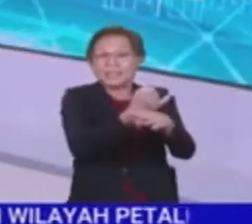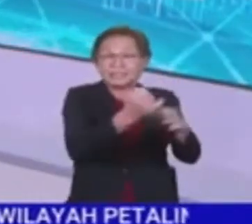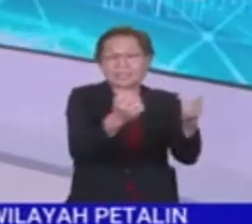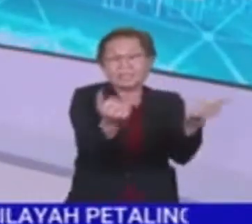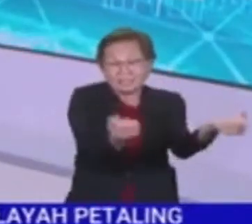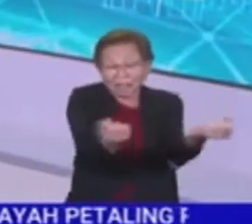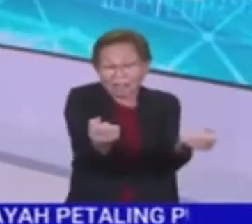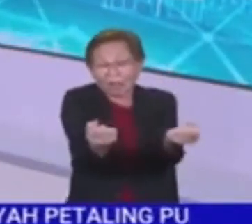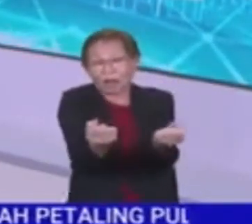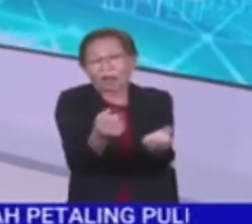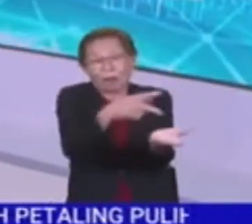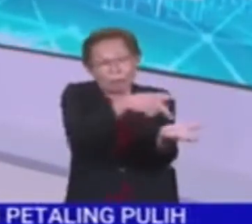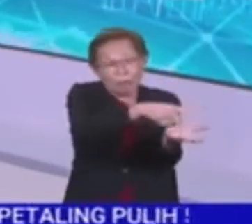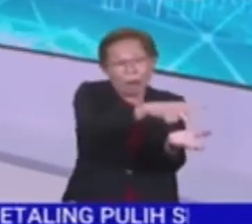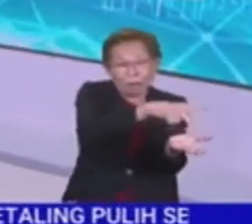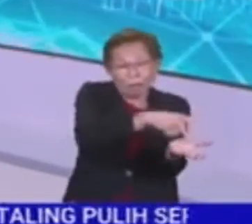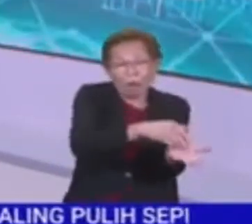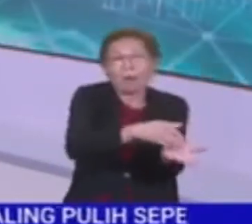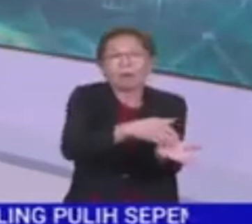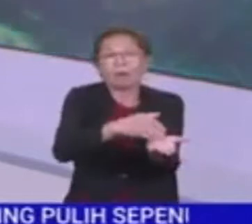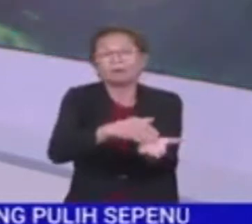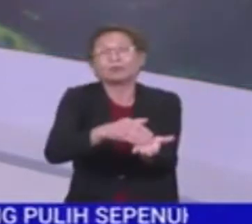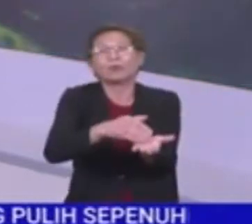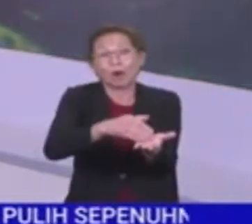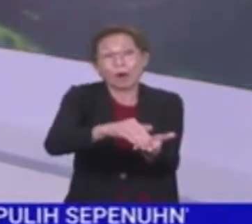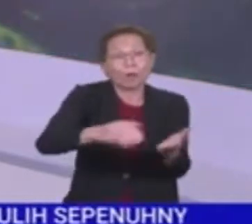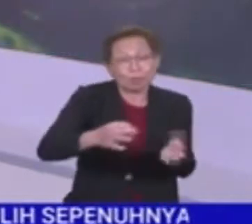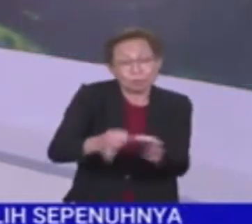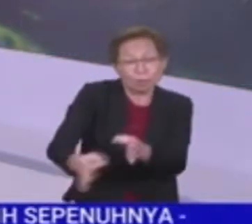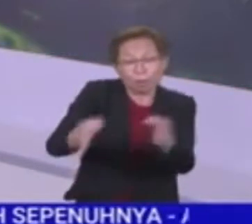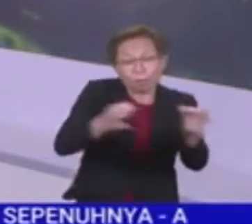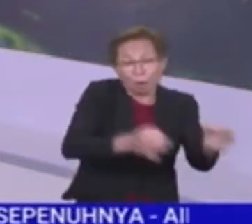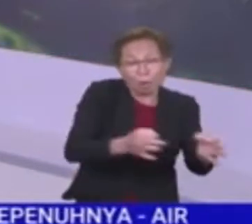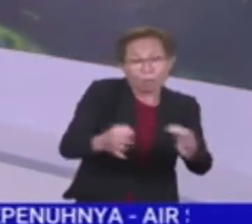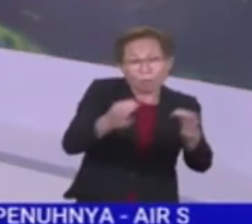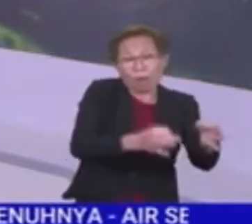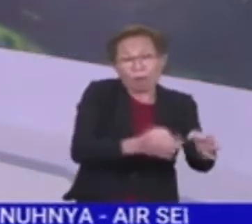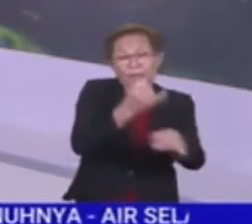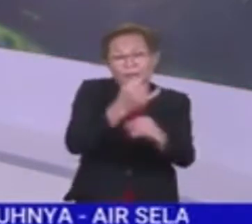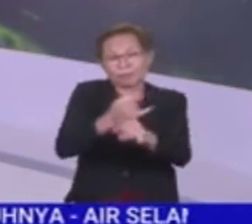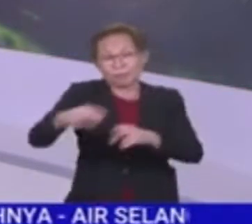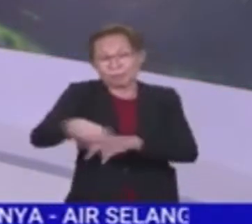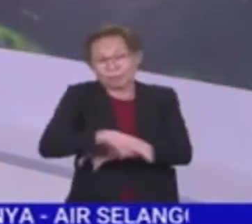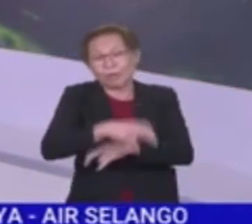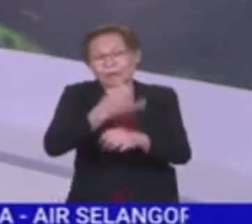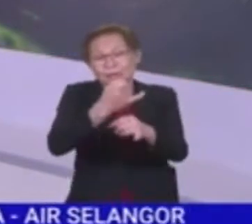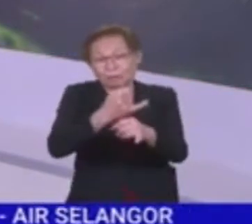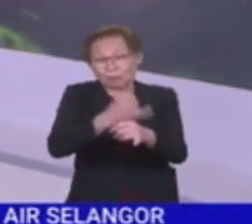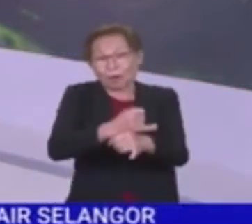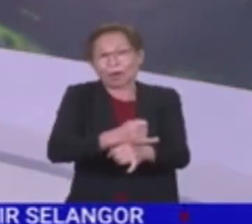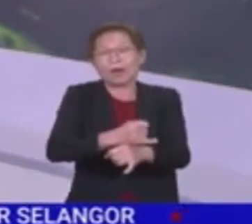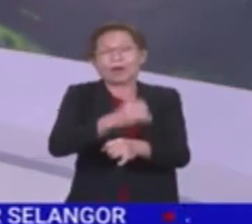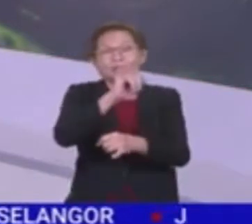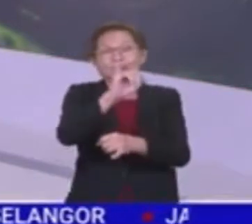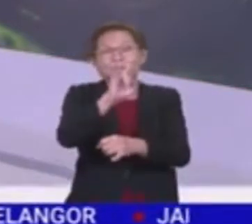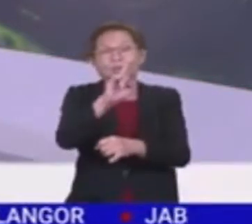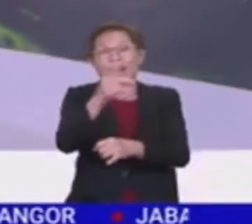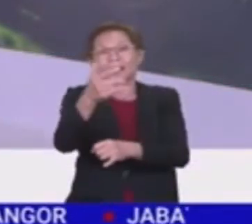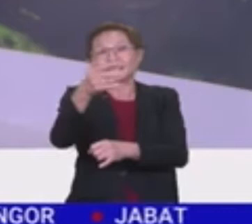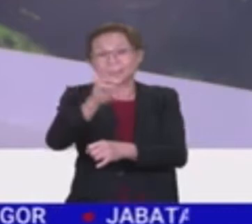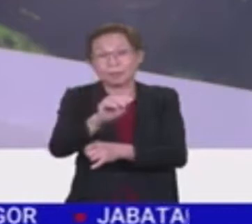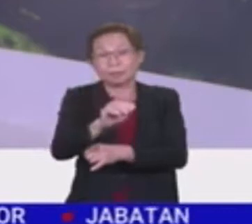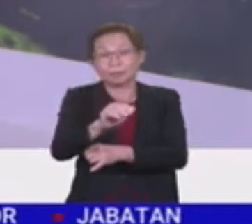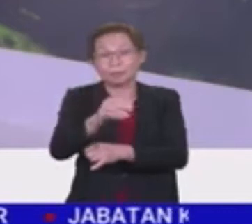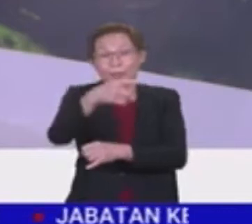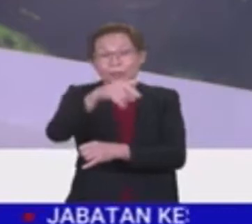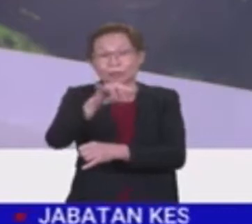melunaskan baki pengeluaran yang tertunggak. Menurut Ketua Perundingan Institut Pengangkutan Malaysia Mitrans UITM, Prof. Madhya